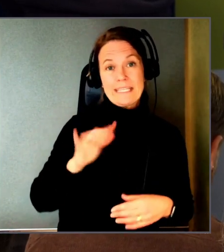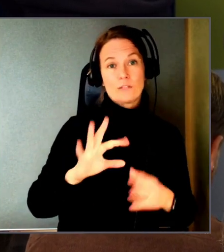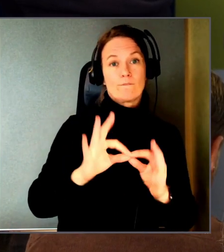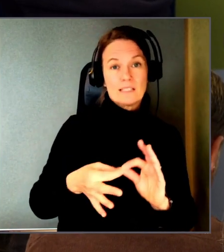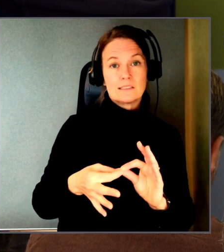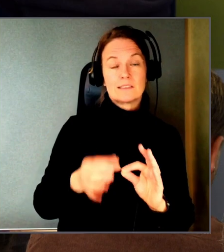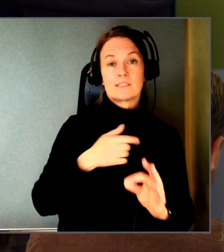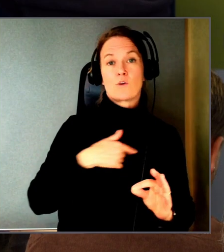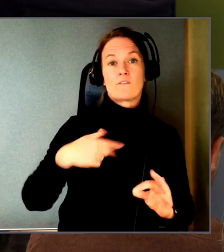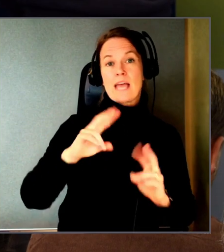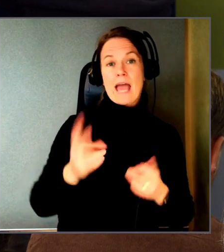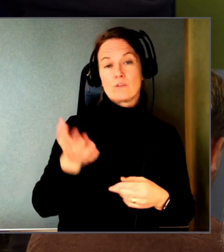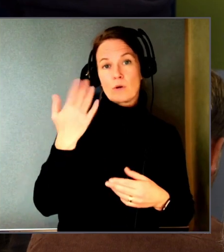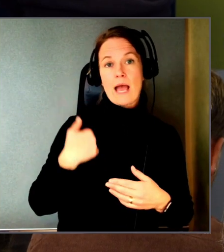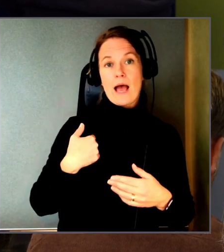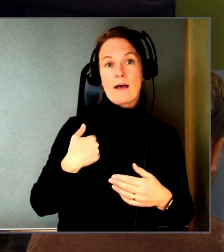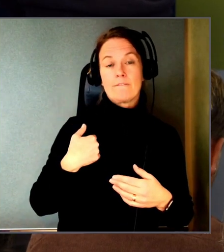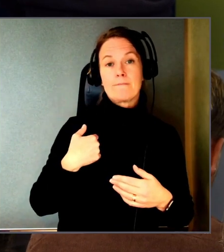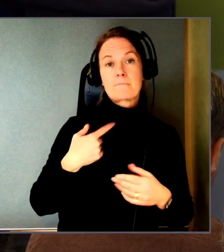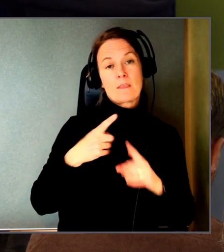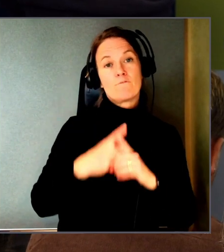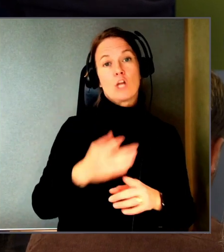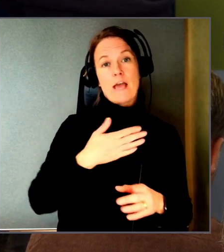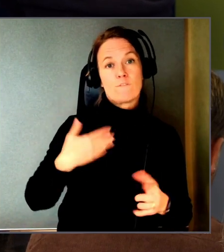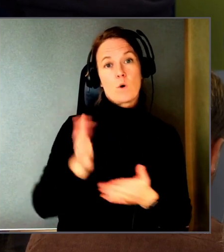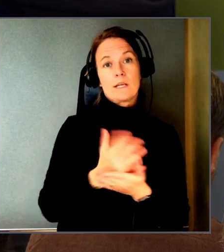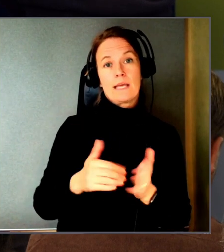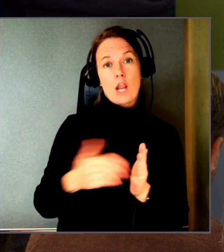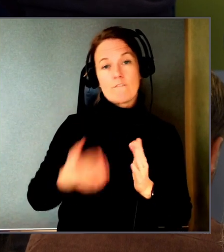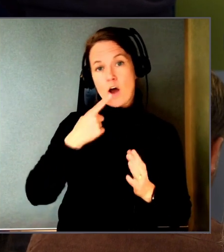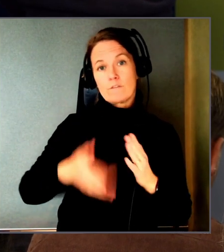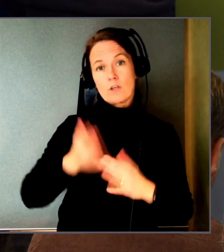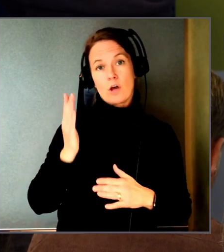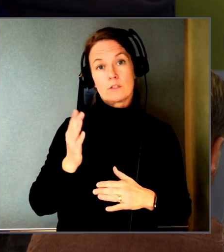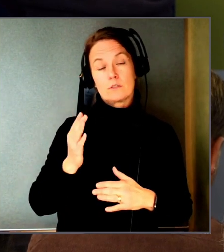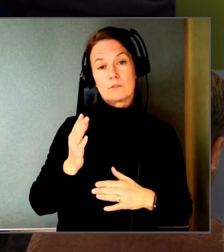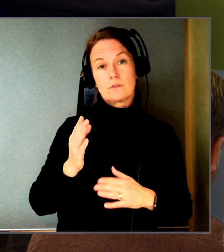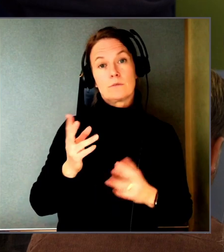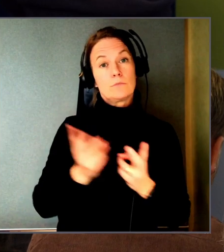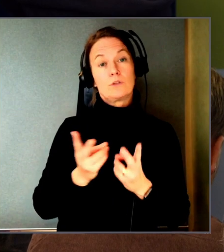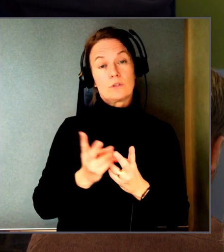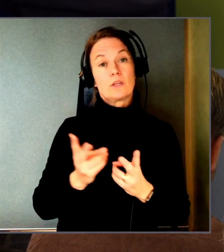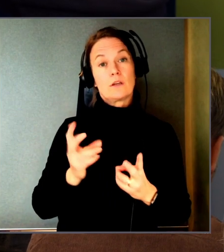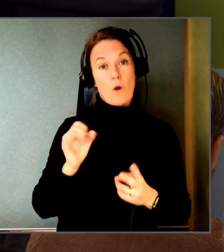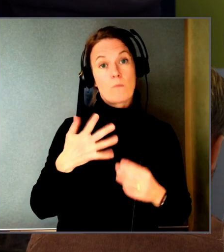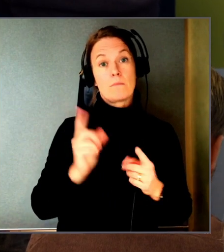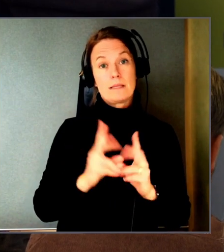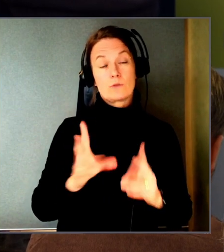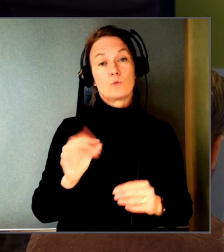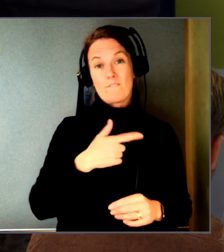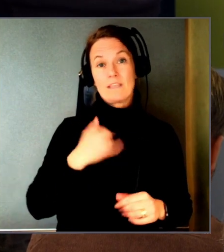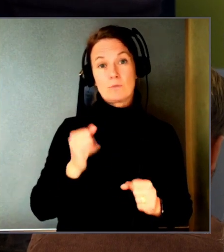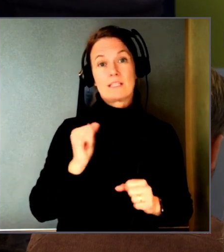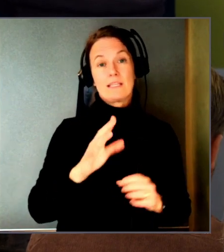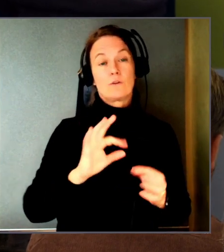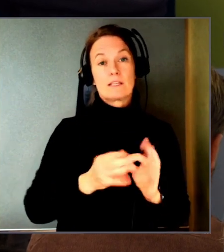att vi kan ändå upprätta vår del av avtalet. Så om det är så så får ju vi gå in och fixa helt enkelt. Men det kan ju också